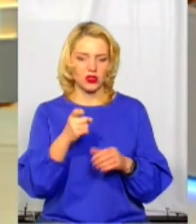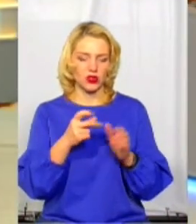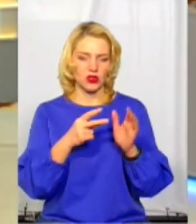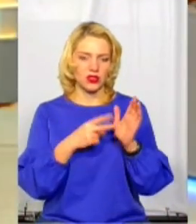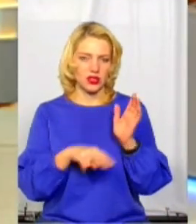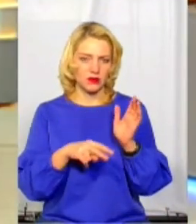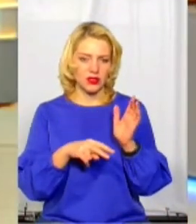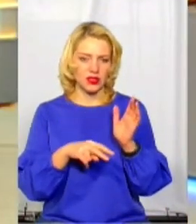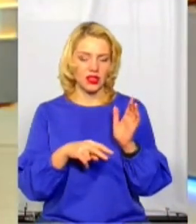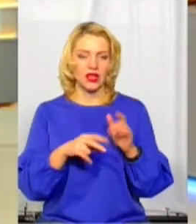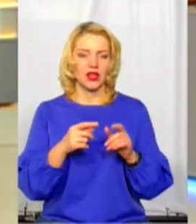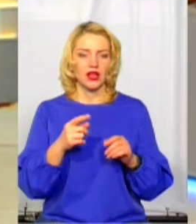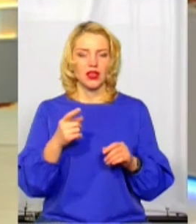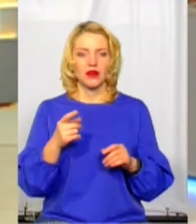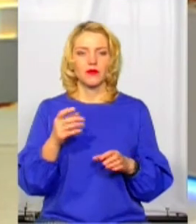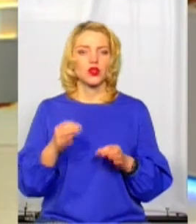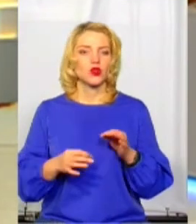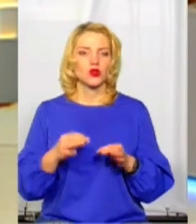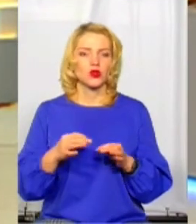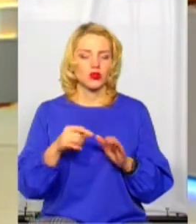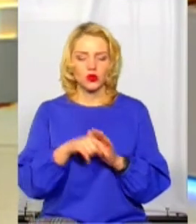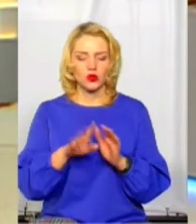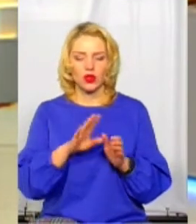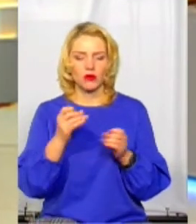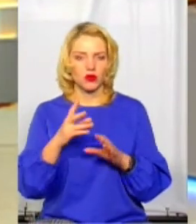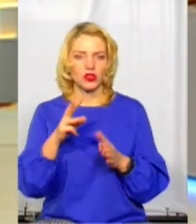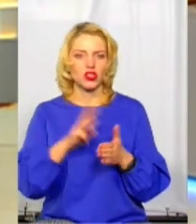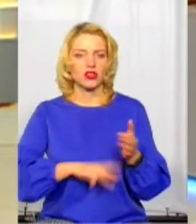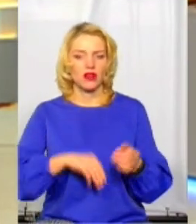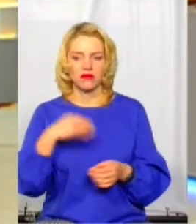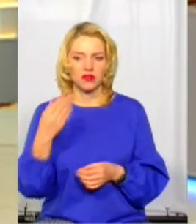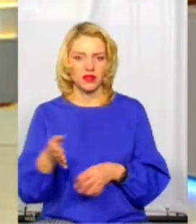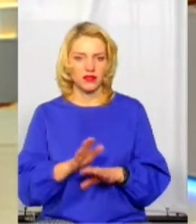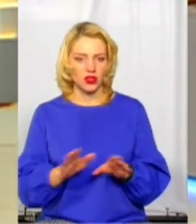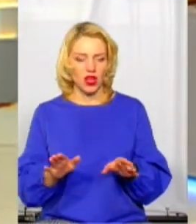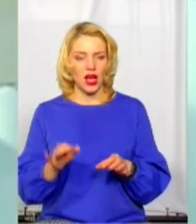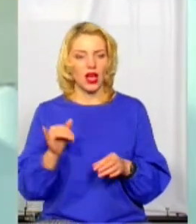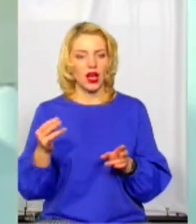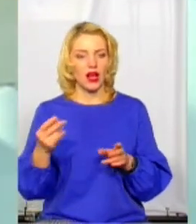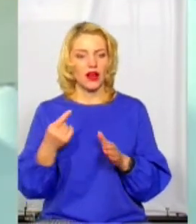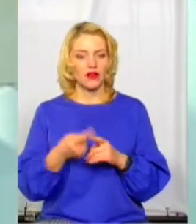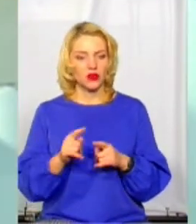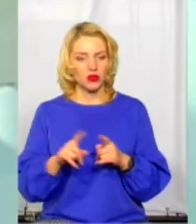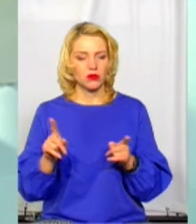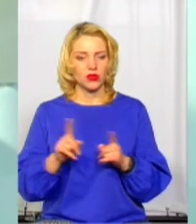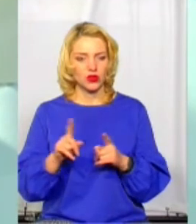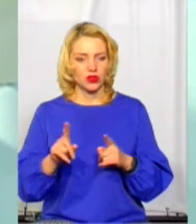не курити, оскільки суть навіть не тільки в штрафі, що людина буде притягнути до відповідальності, стягнути цей штраф, але й в тому, що страждають від цього діти. У